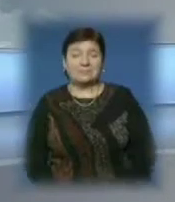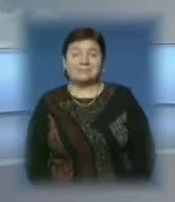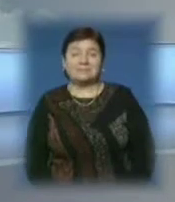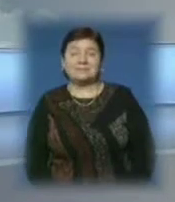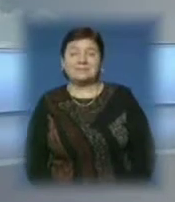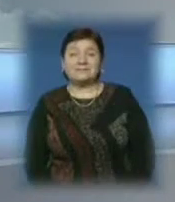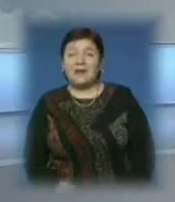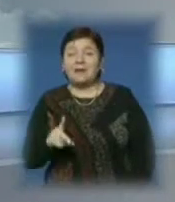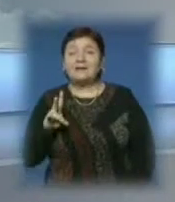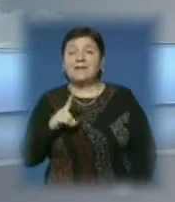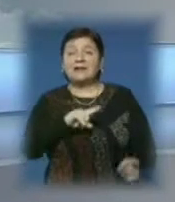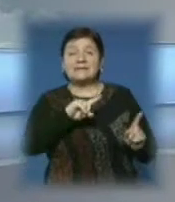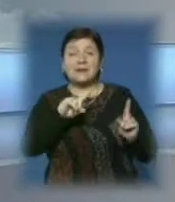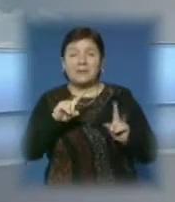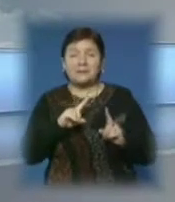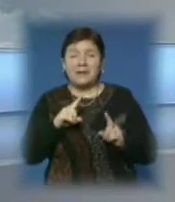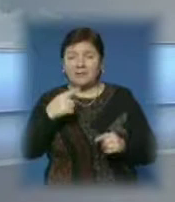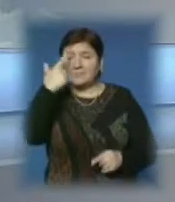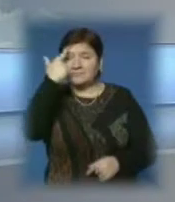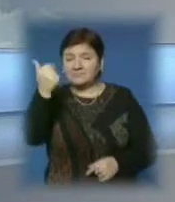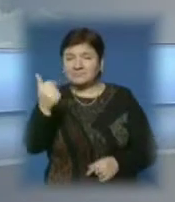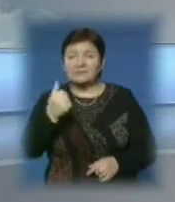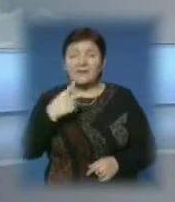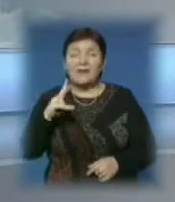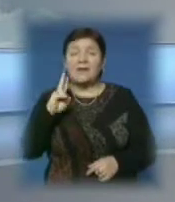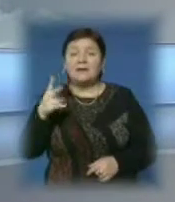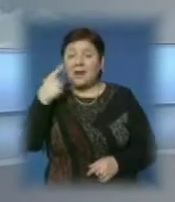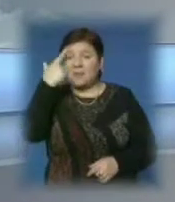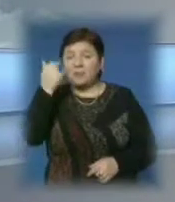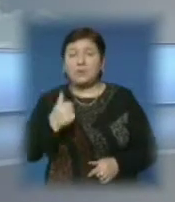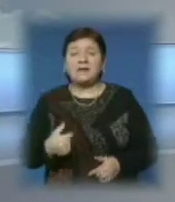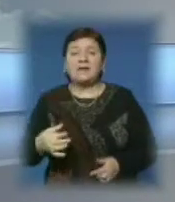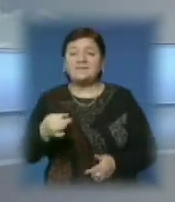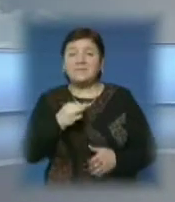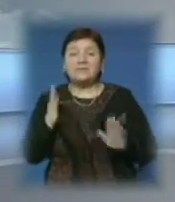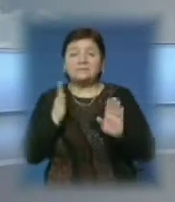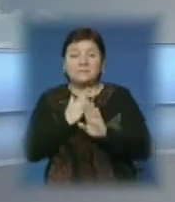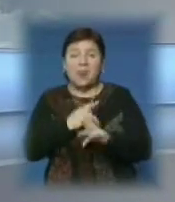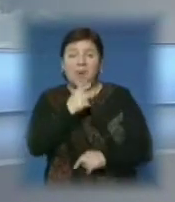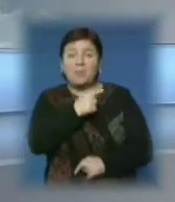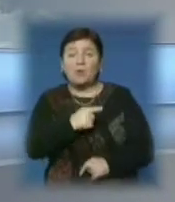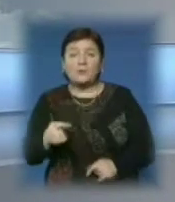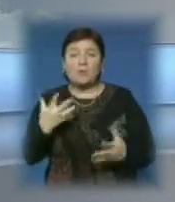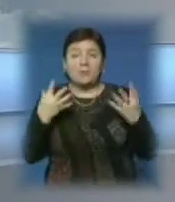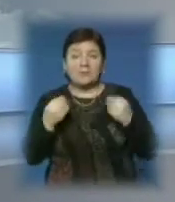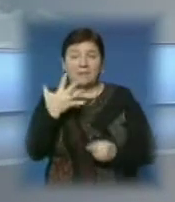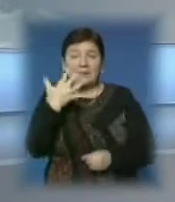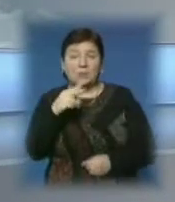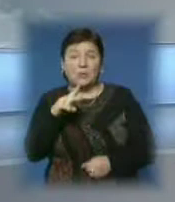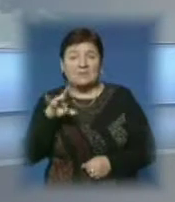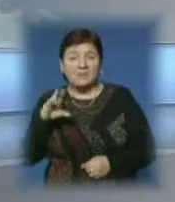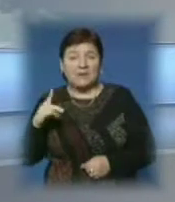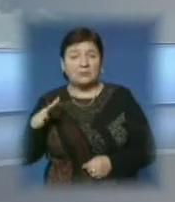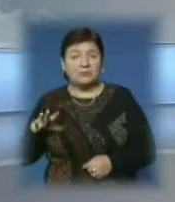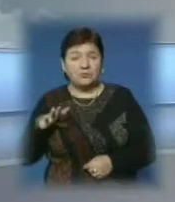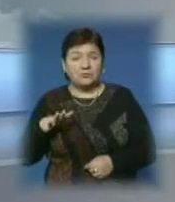На Закарпатті оголосили штормове попередження. Як повідомили в обласному гідрометеоцентрі, протягом дня 5 листопада очікується